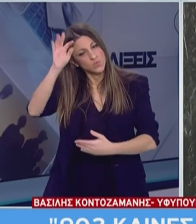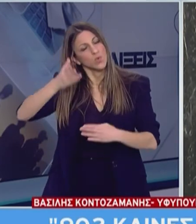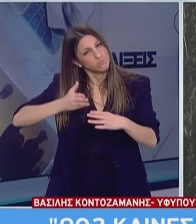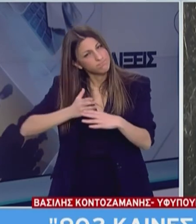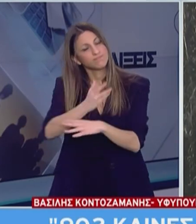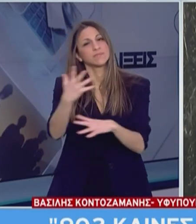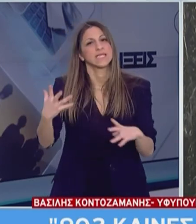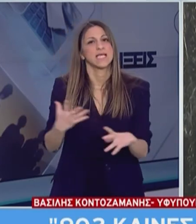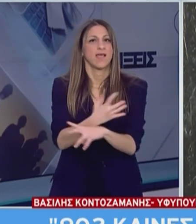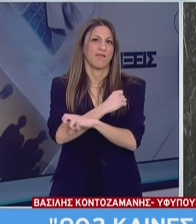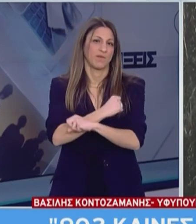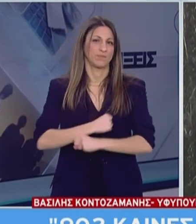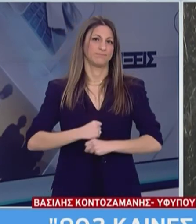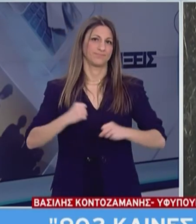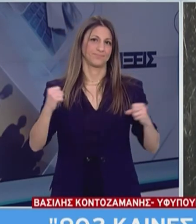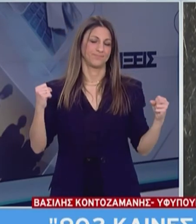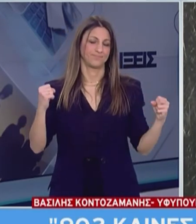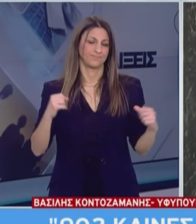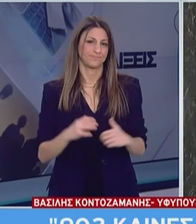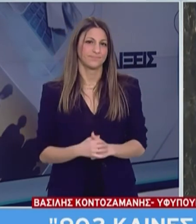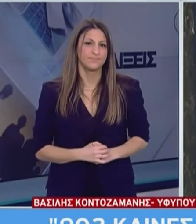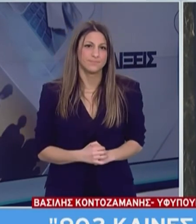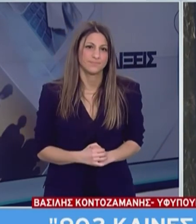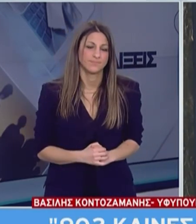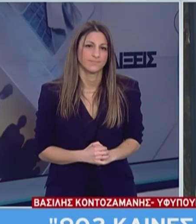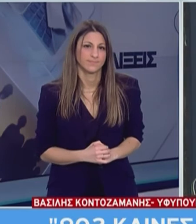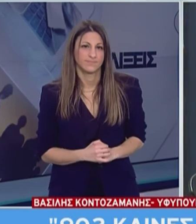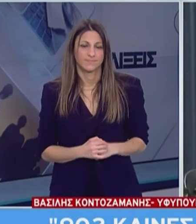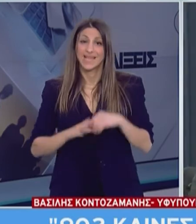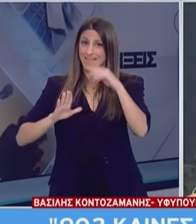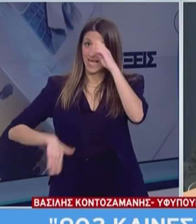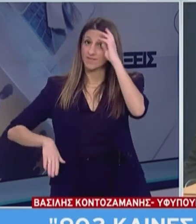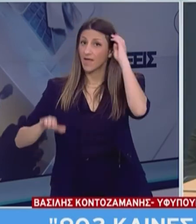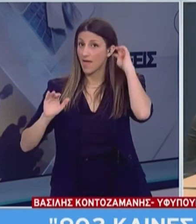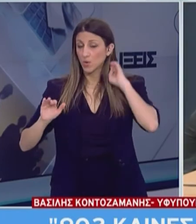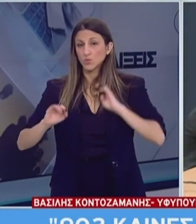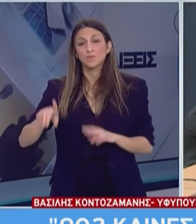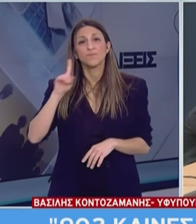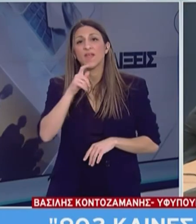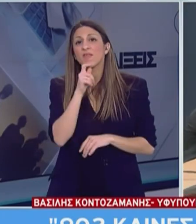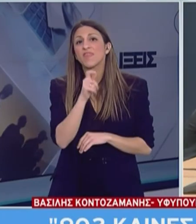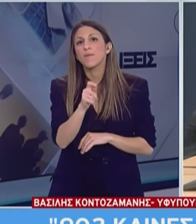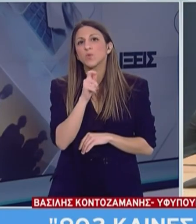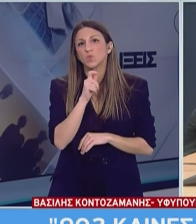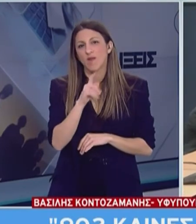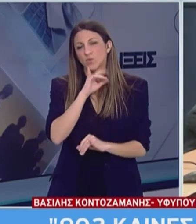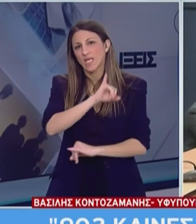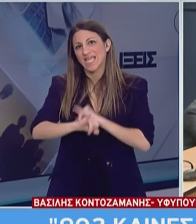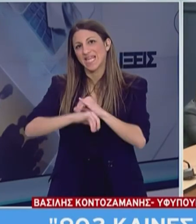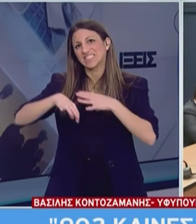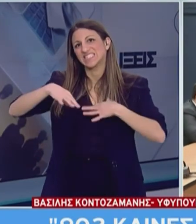των χιλίων κλινών εντατικής θεραπείας. Τελευταία ερώτηση από την κυρία Σουλάη και το www.ianthropedia.gr